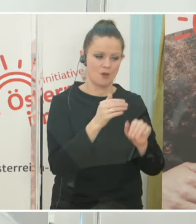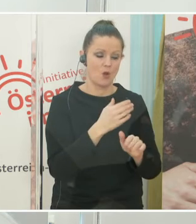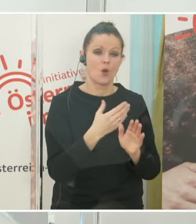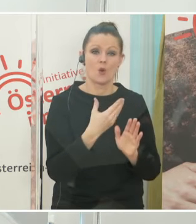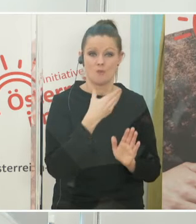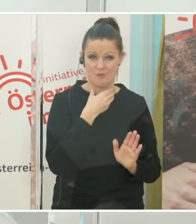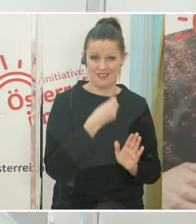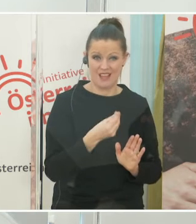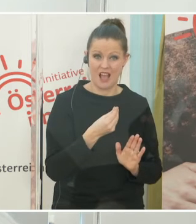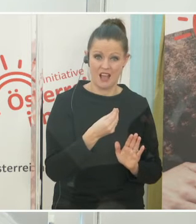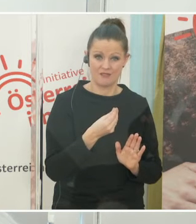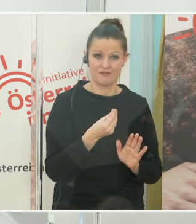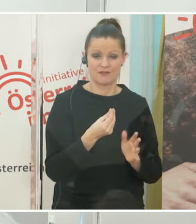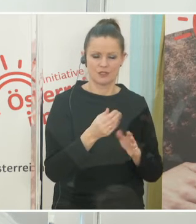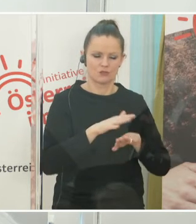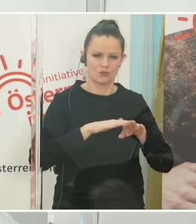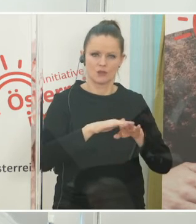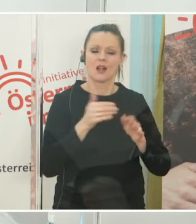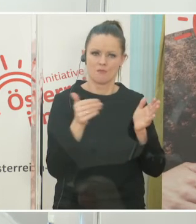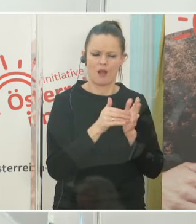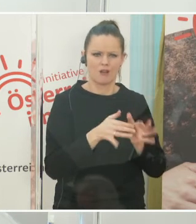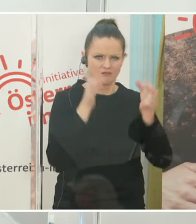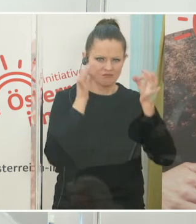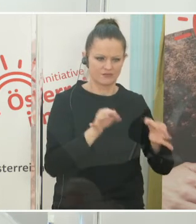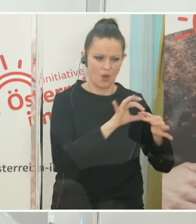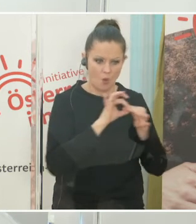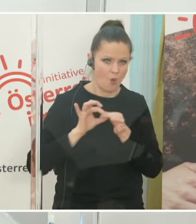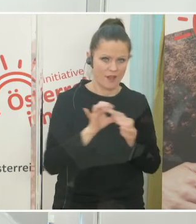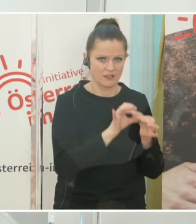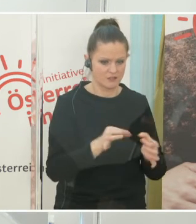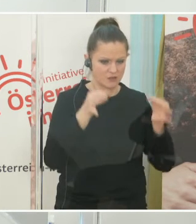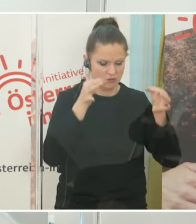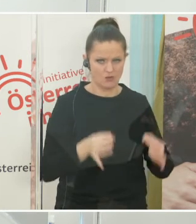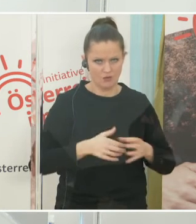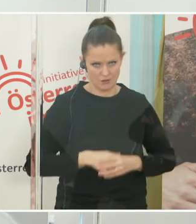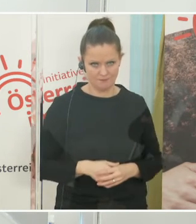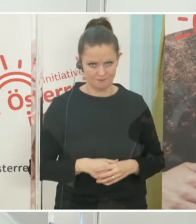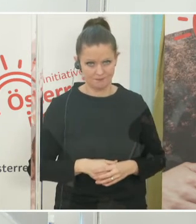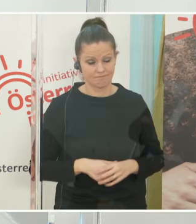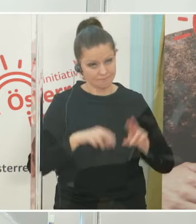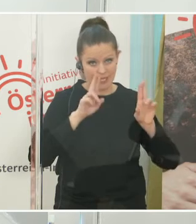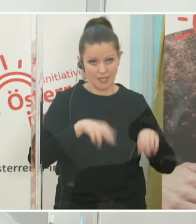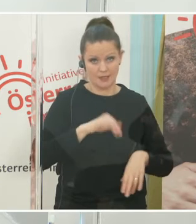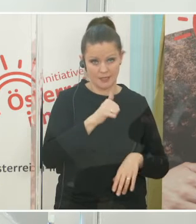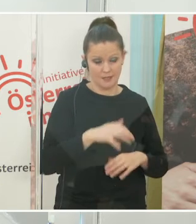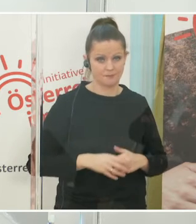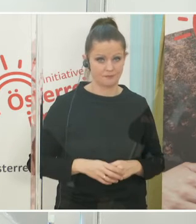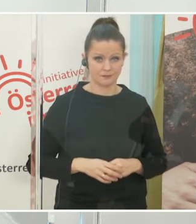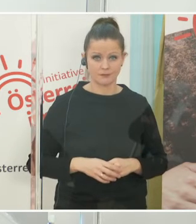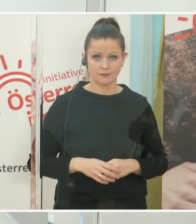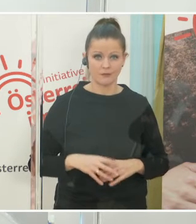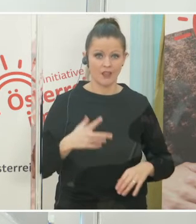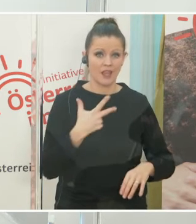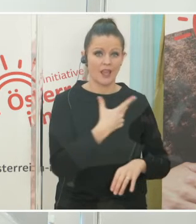es einer wirklichen Logistik und Vorbereitung der impfenden Stellen. Das ist richtig und das ist auch kein Impfstoff, der